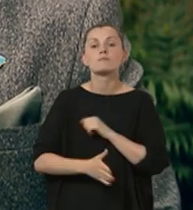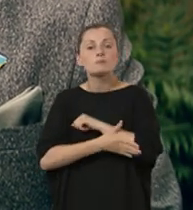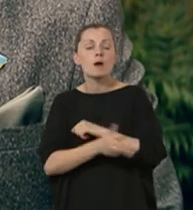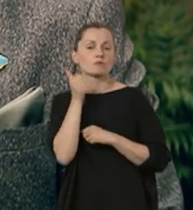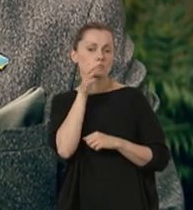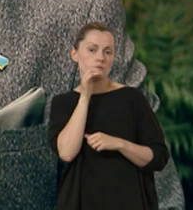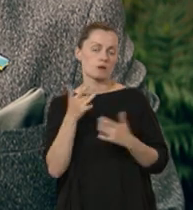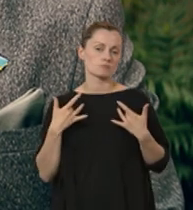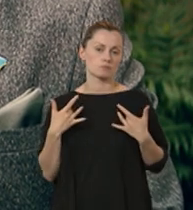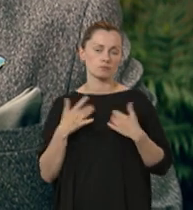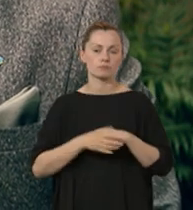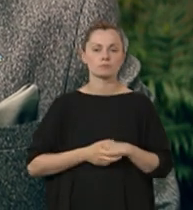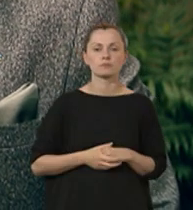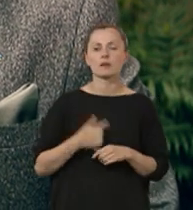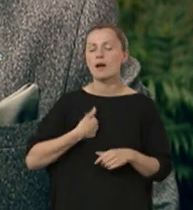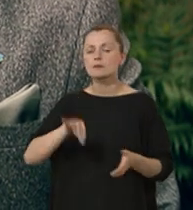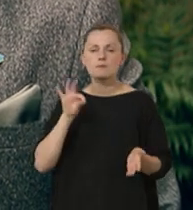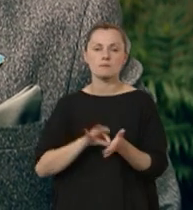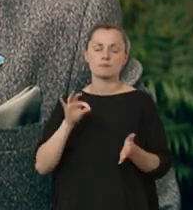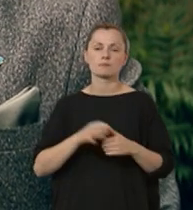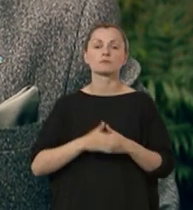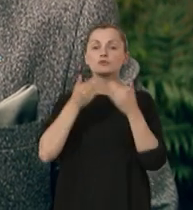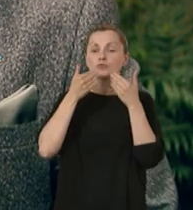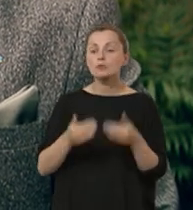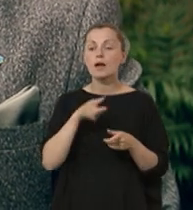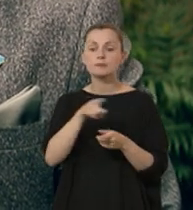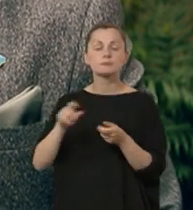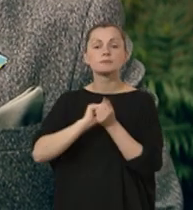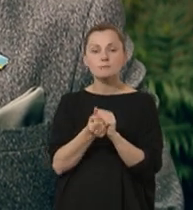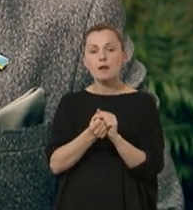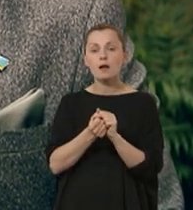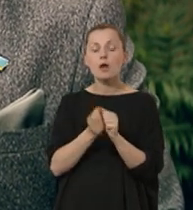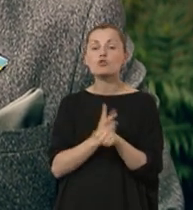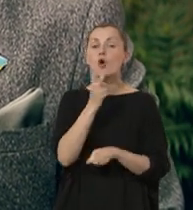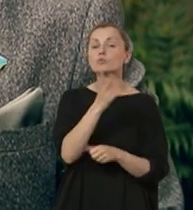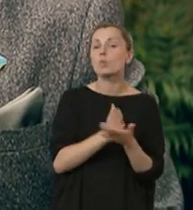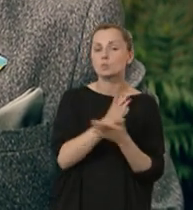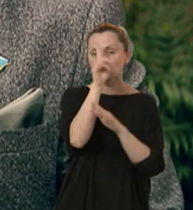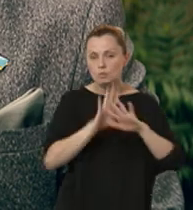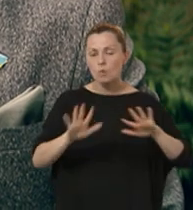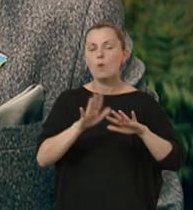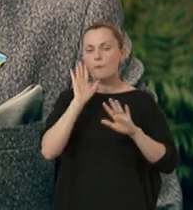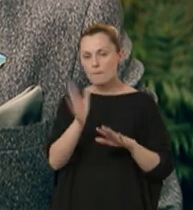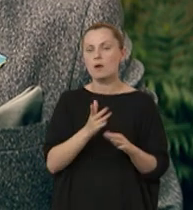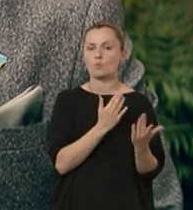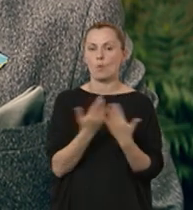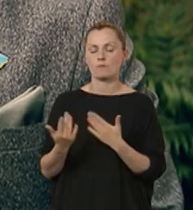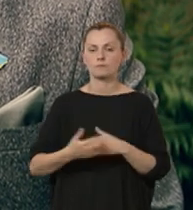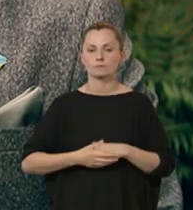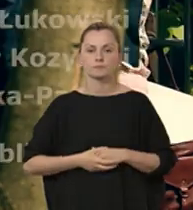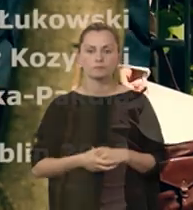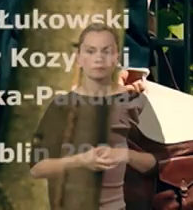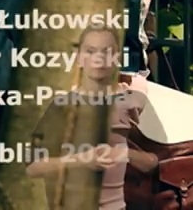wsparcia w codziennym funkcjonowaniu. Jestem przekonany, że dzięki tym zmianom dostęp do usług społecznych będzie dużo